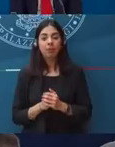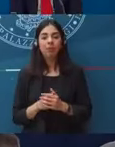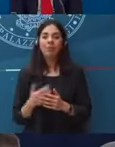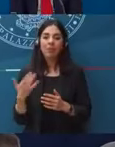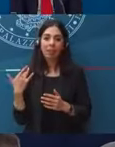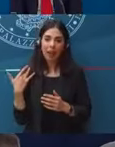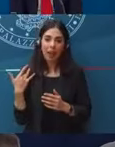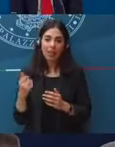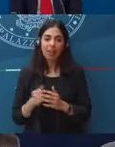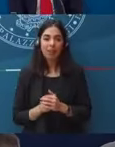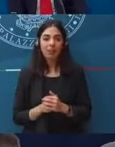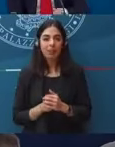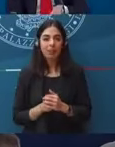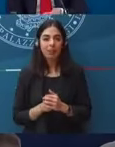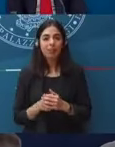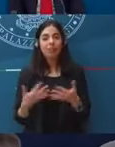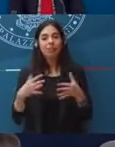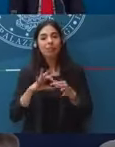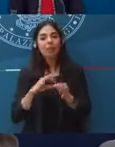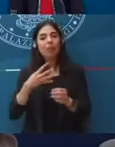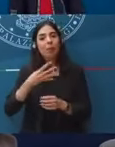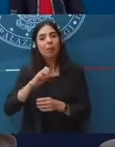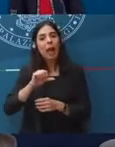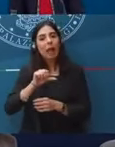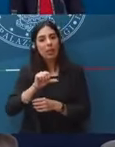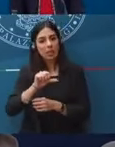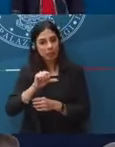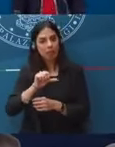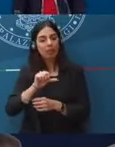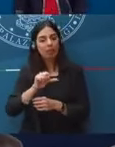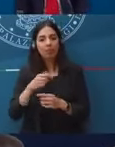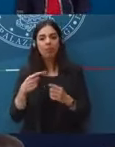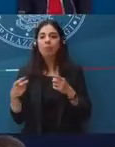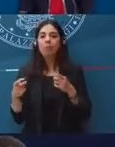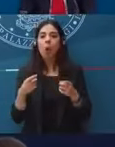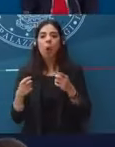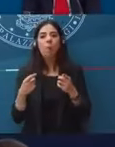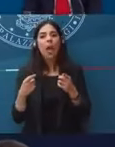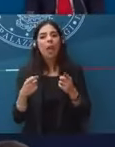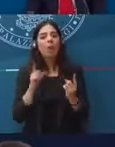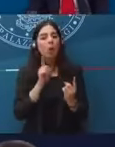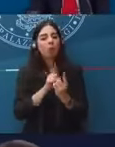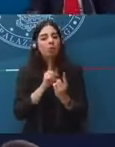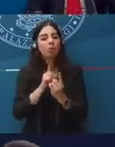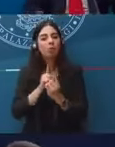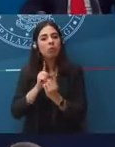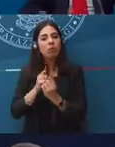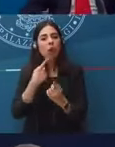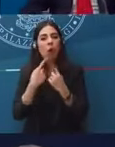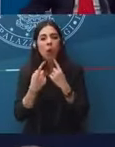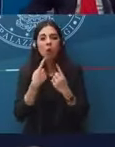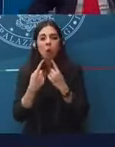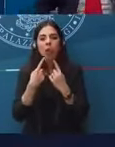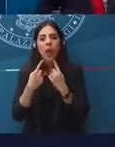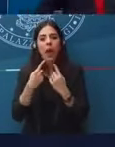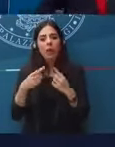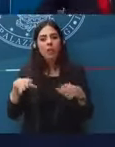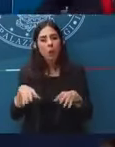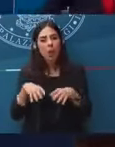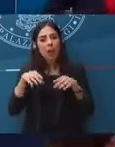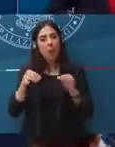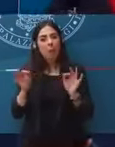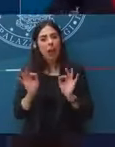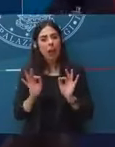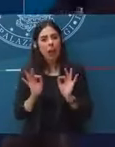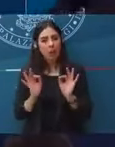Grazie. Sul MES, durante le consultazioni preliminari mi è stato chiesto, come potete immaginare, da